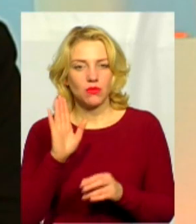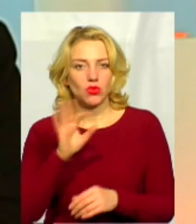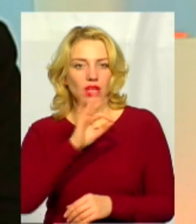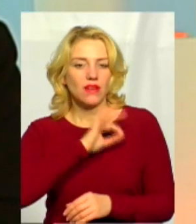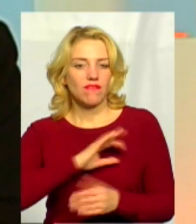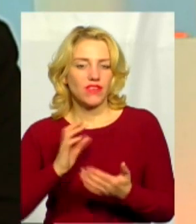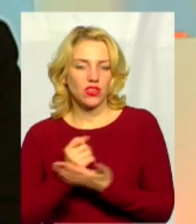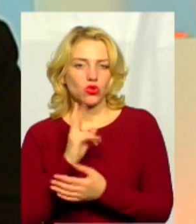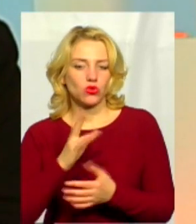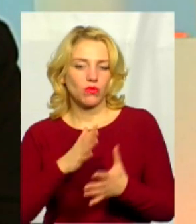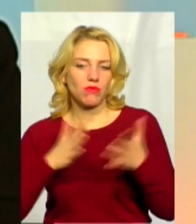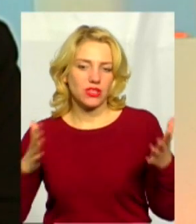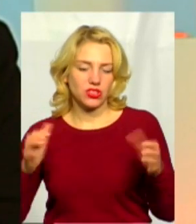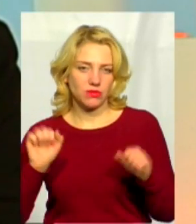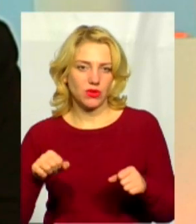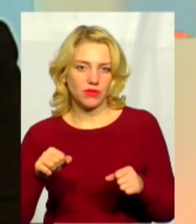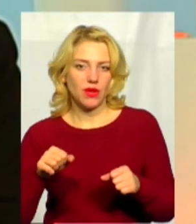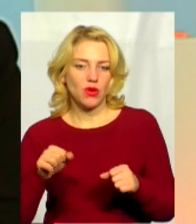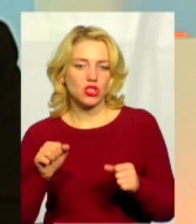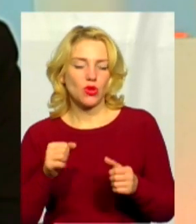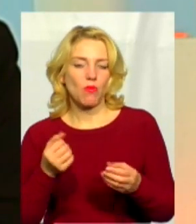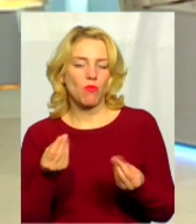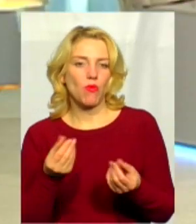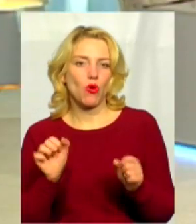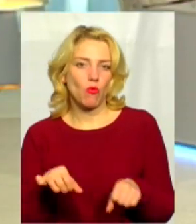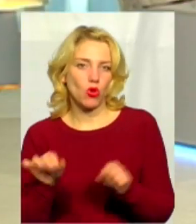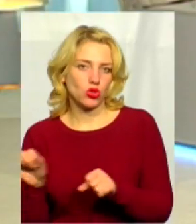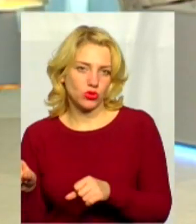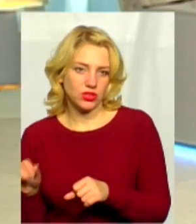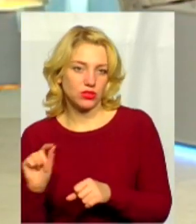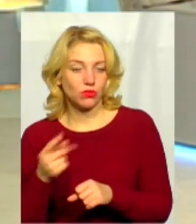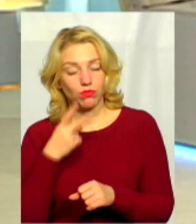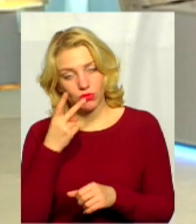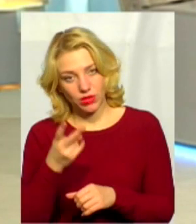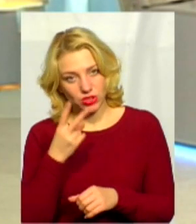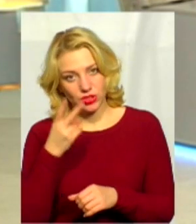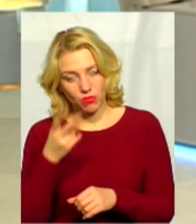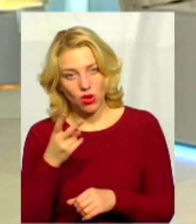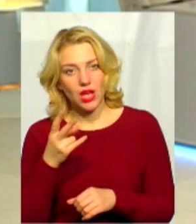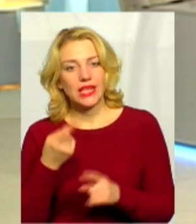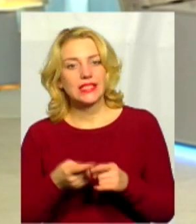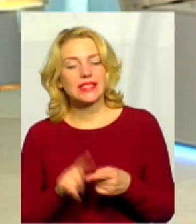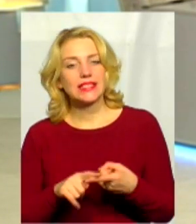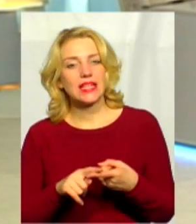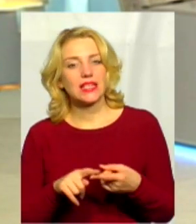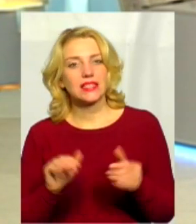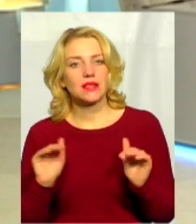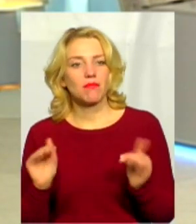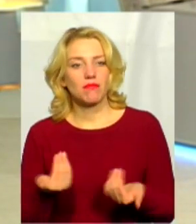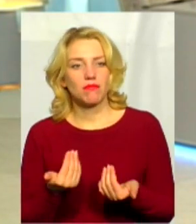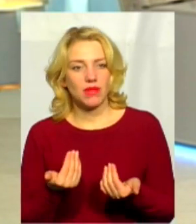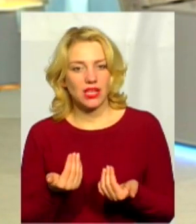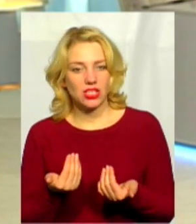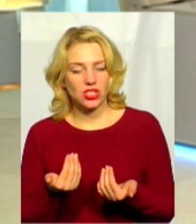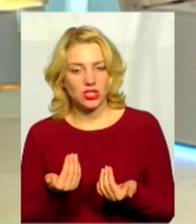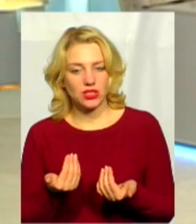хто має більше спроможності або фінансові, або це будуть якісь виробники обладнання, тому побачимо. Я думаю, що це зменшить, напевно, що вдвічі, можливо,